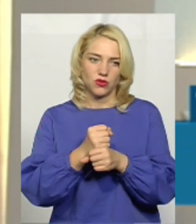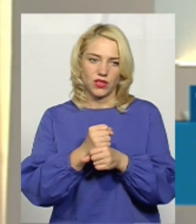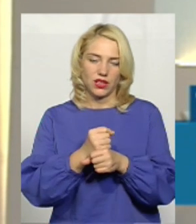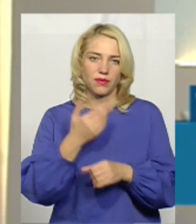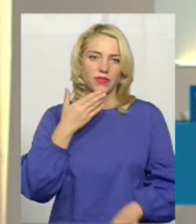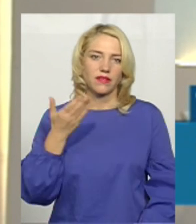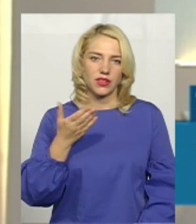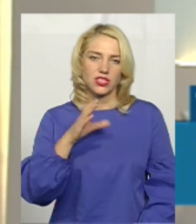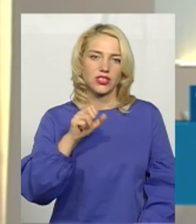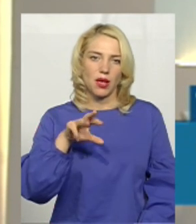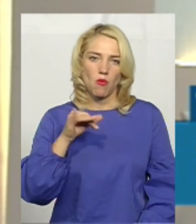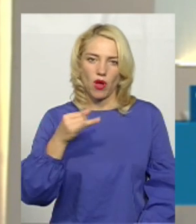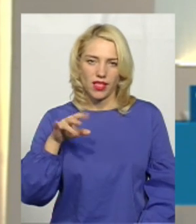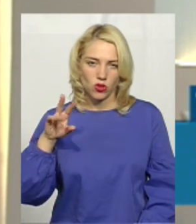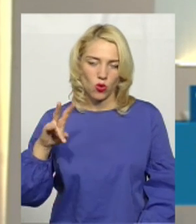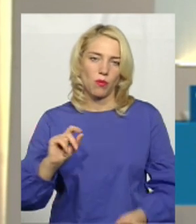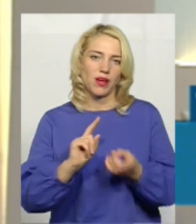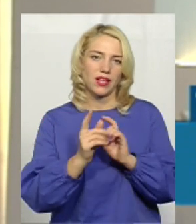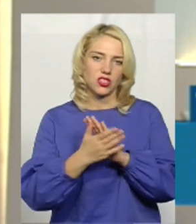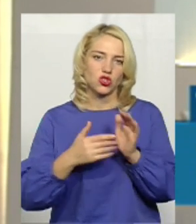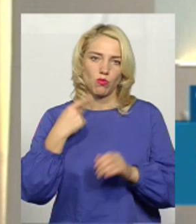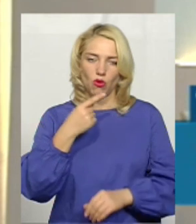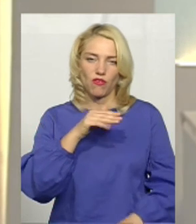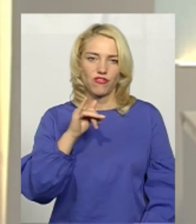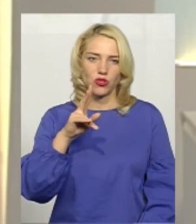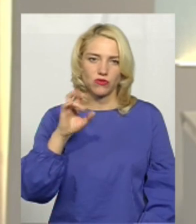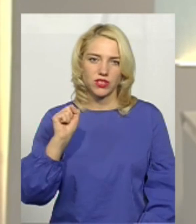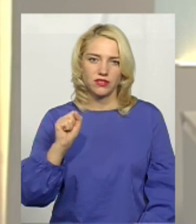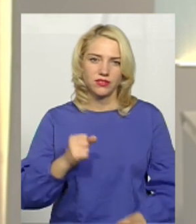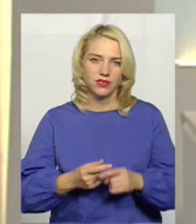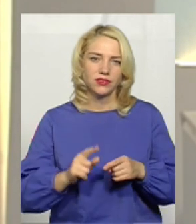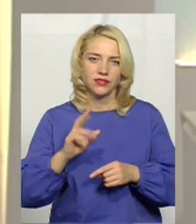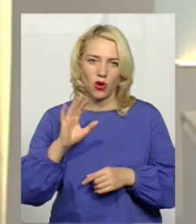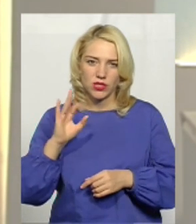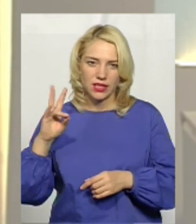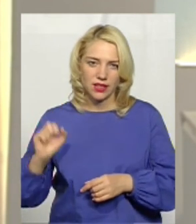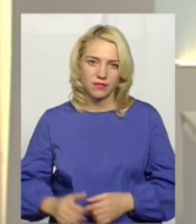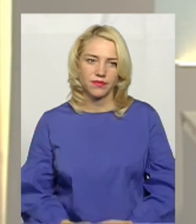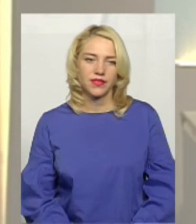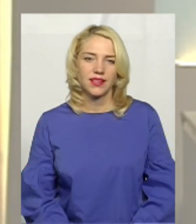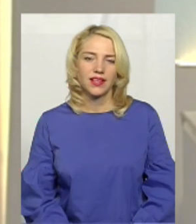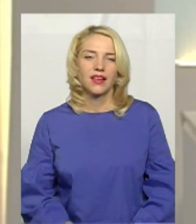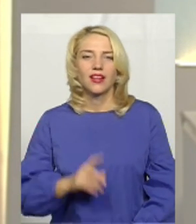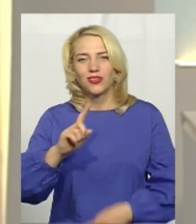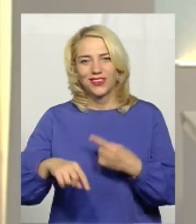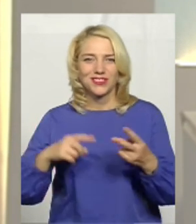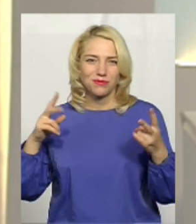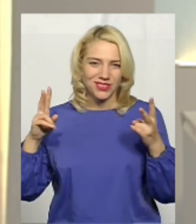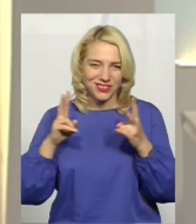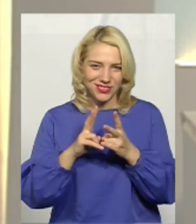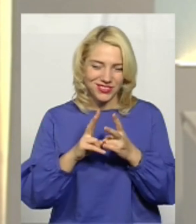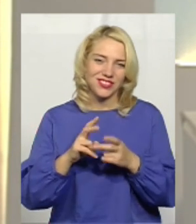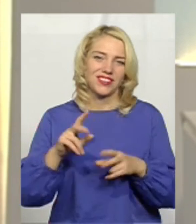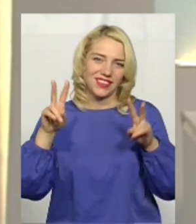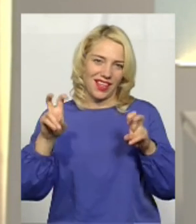ведуча Алла Самойленко. На жестову мову перекладала Оксана Фіновська. До зустрічі у